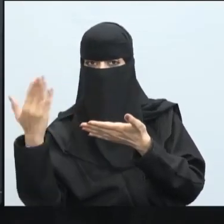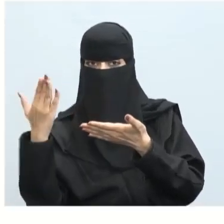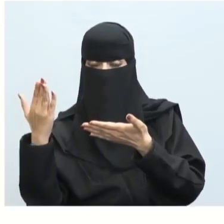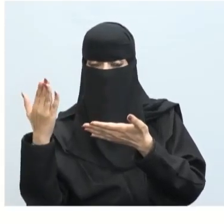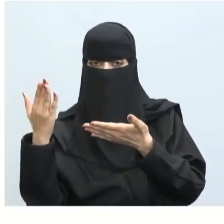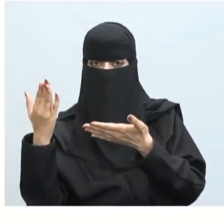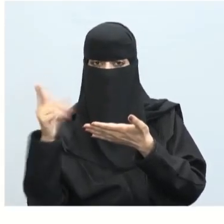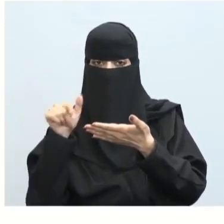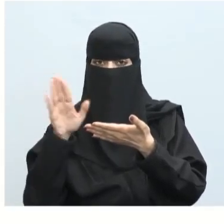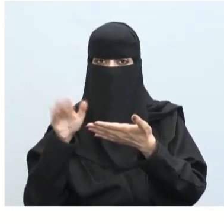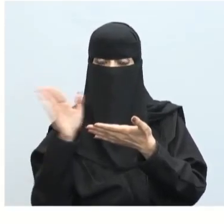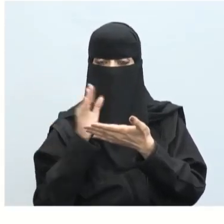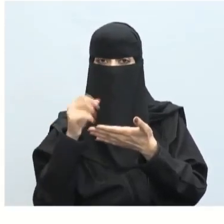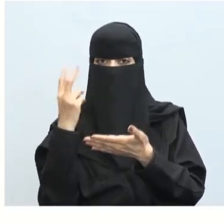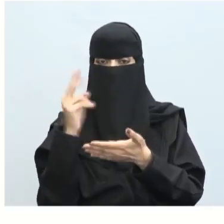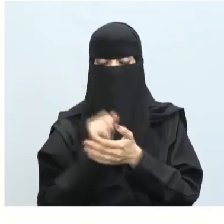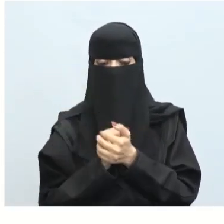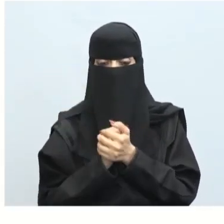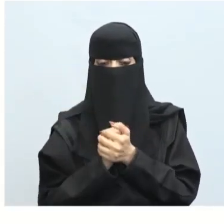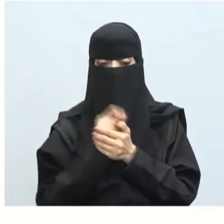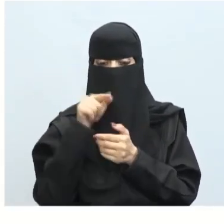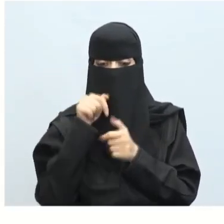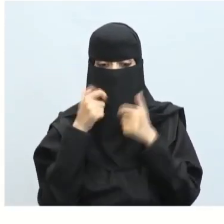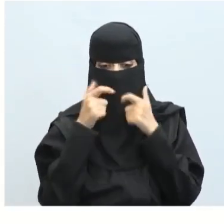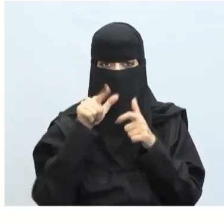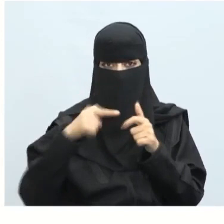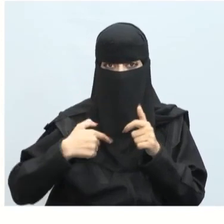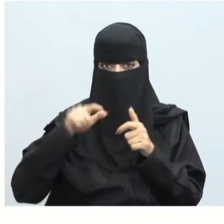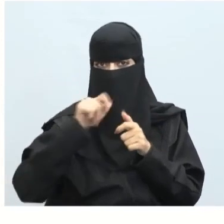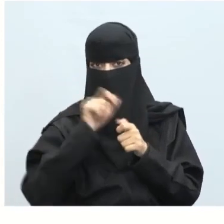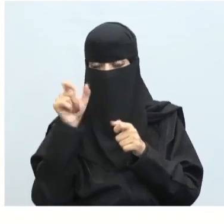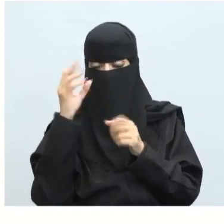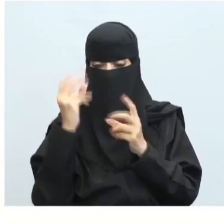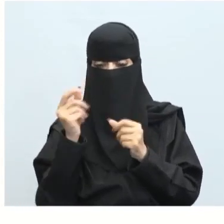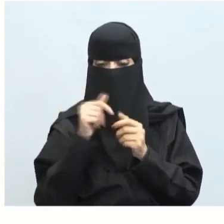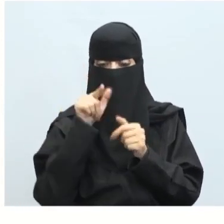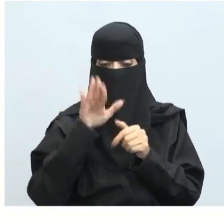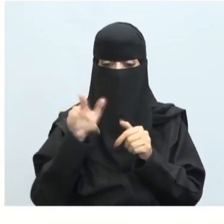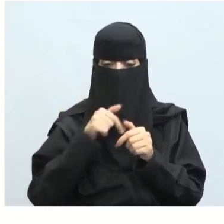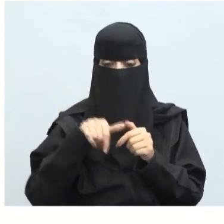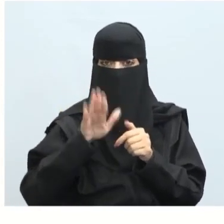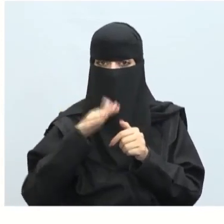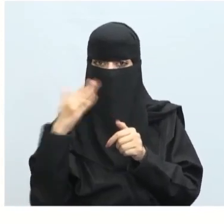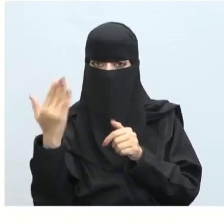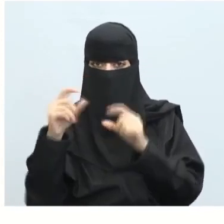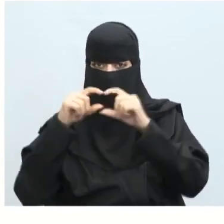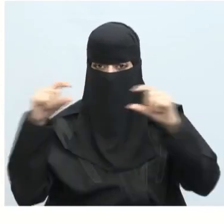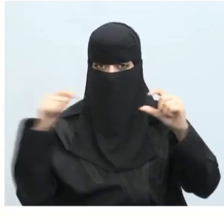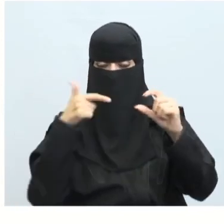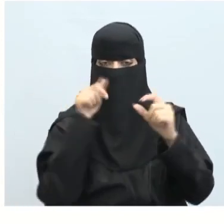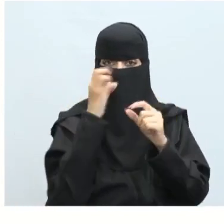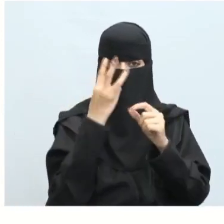وVertical كانت توسيط 2 فتنتبه للتسميات مقابل الأرقام هنا نلاحظ لدينا هنا أخذنا الSenter